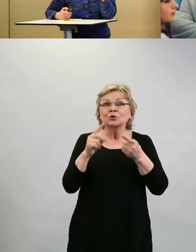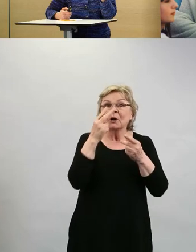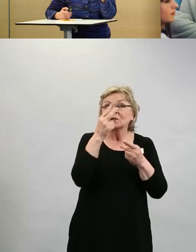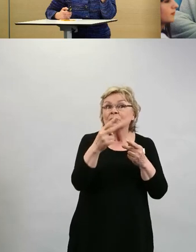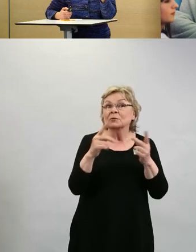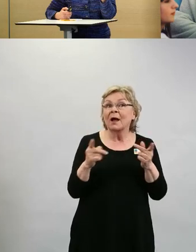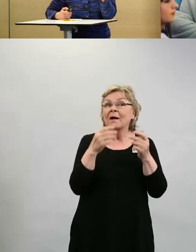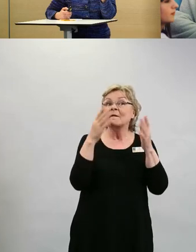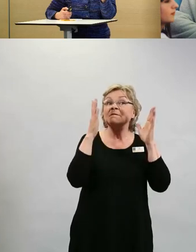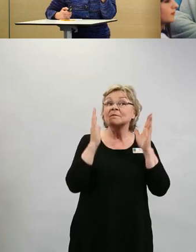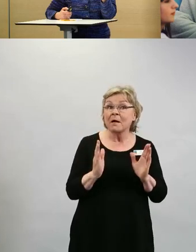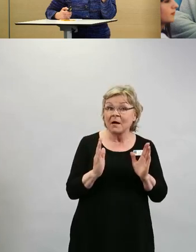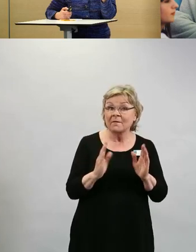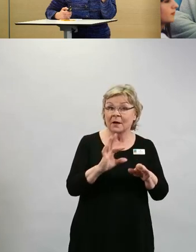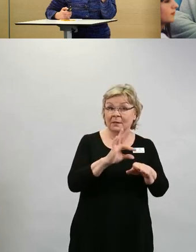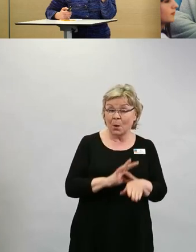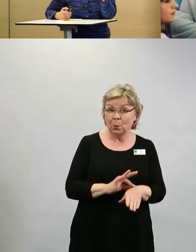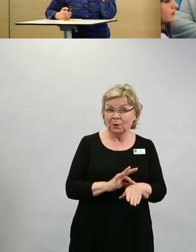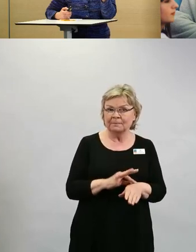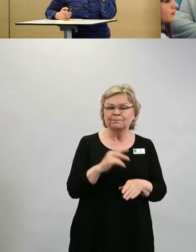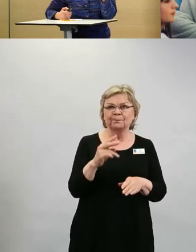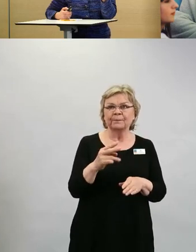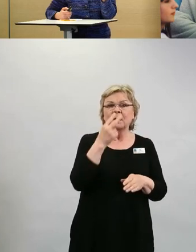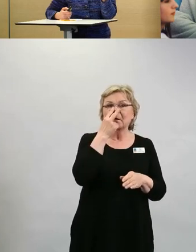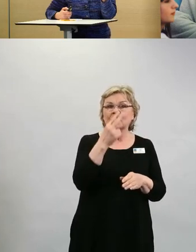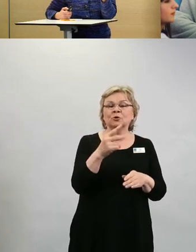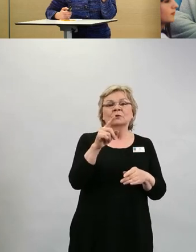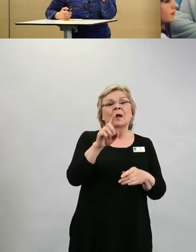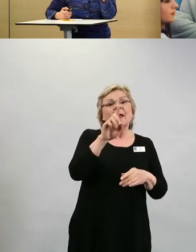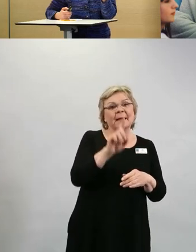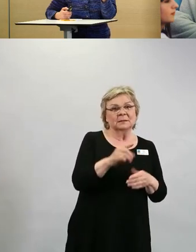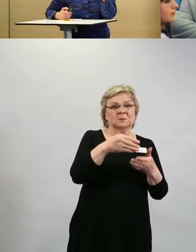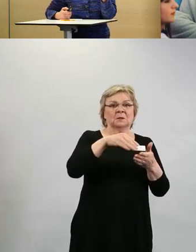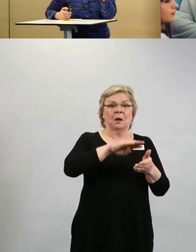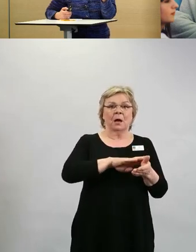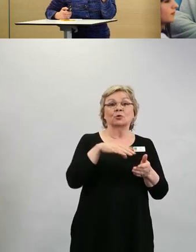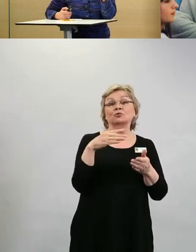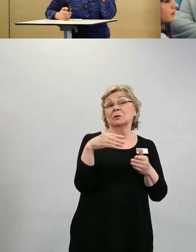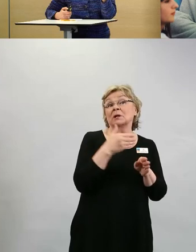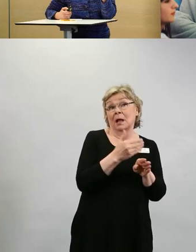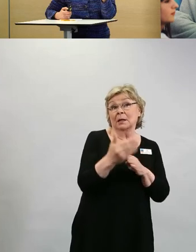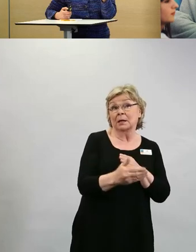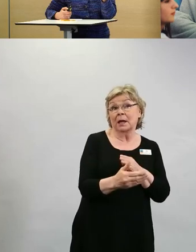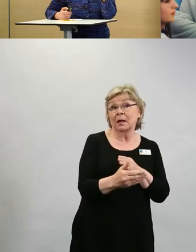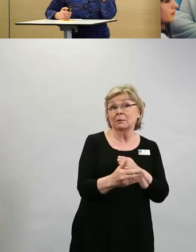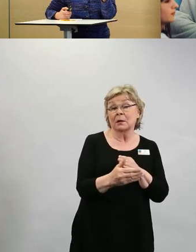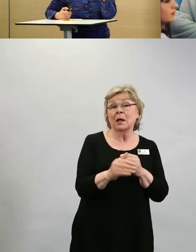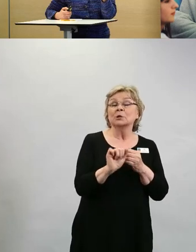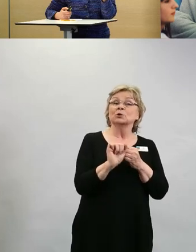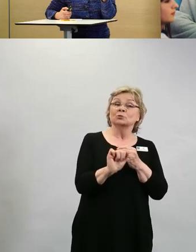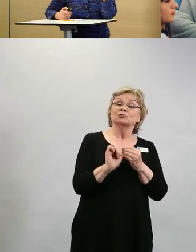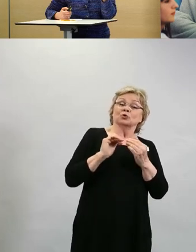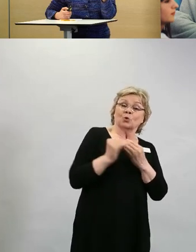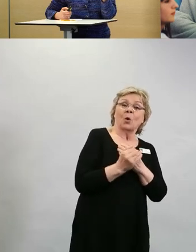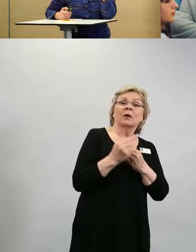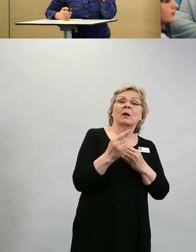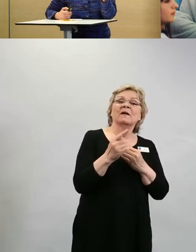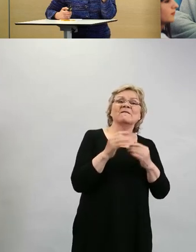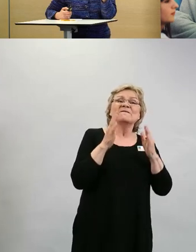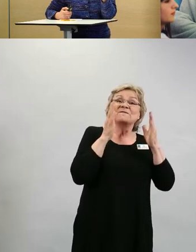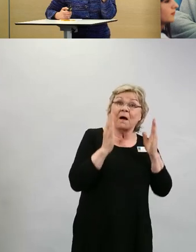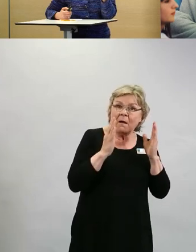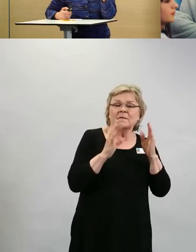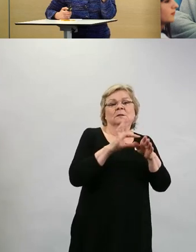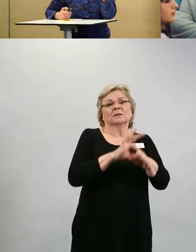tautia kohtaan, näette, sielläkin ensimmäisen annoksen jälkeen kohtuu hyvin. Vakavalta taudilta saadaan suojaa, mutta